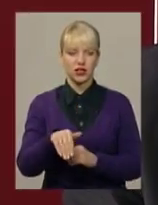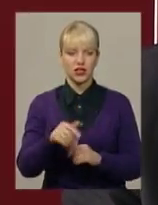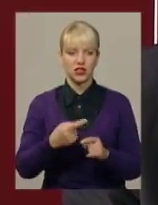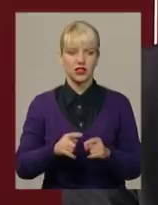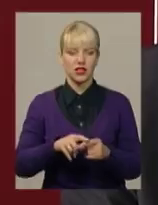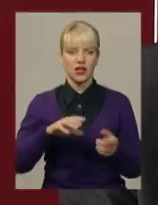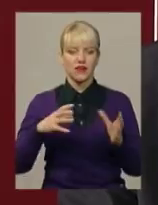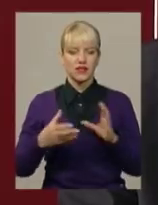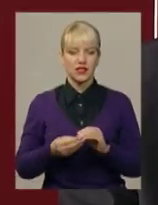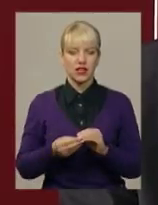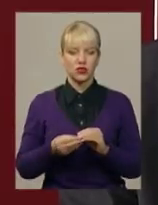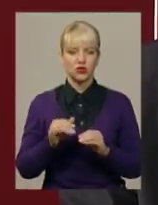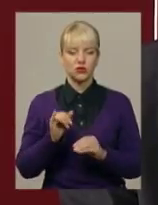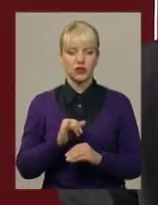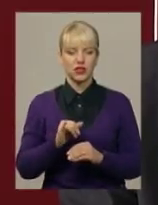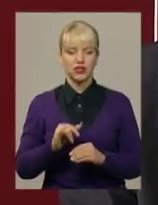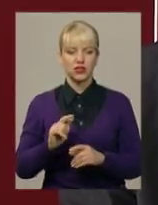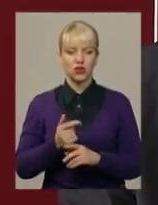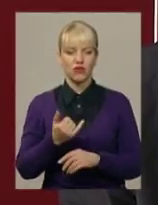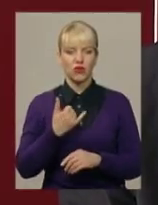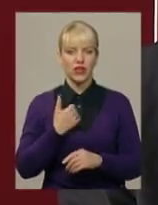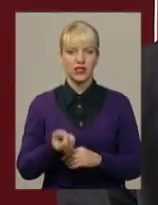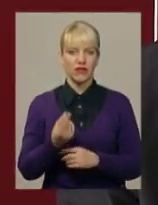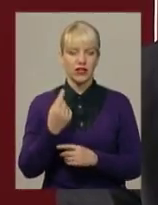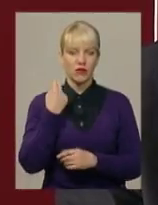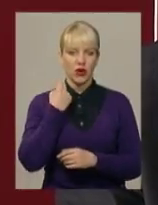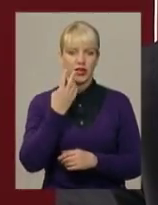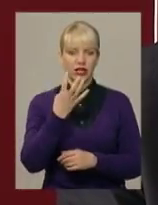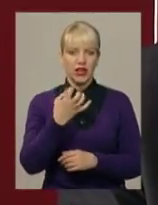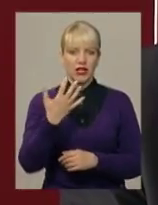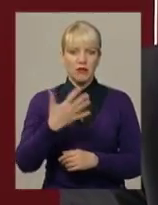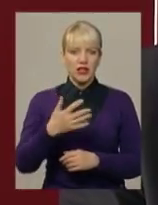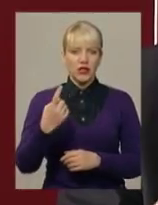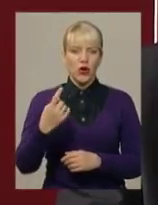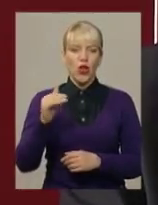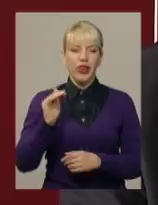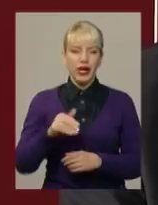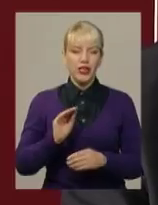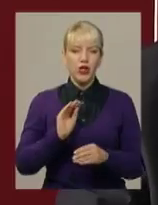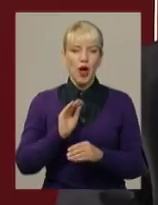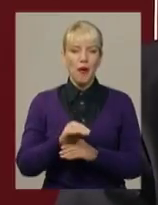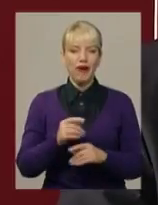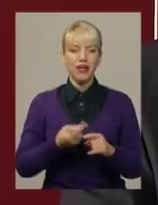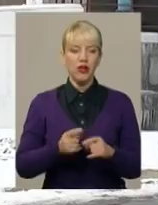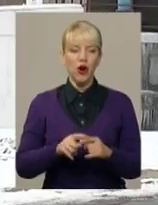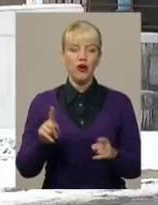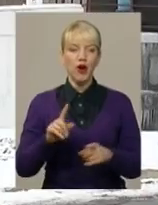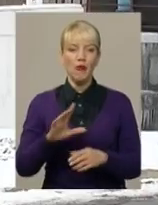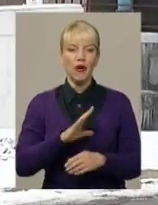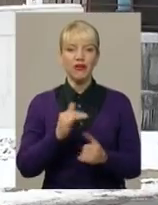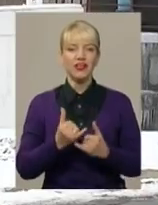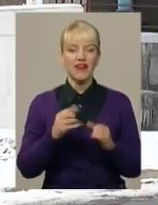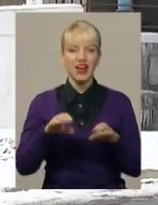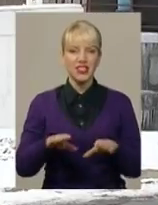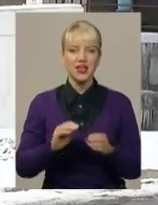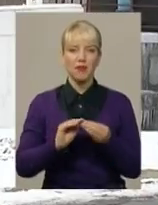з цієї суми і знову виріс борг на 451 тисячу, додавився до того, що був. Для вирішення